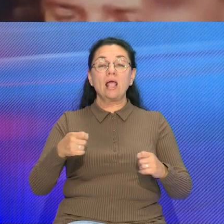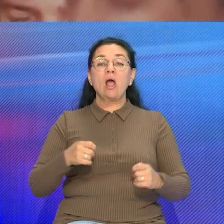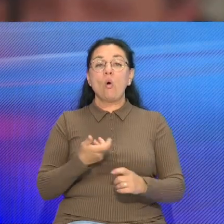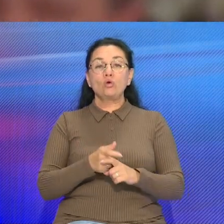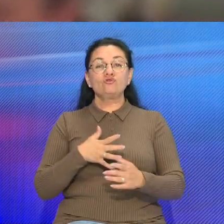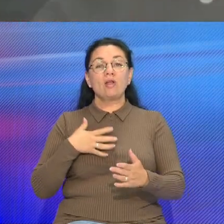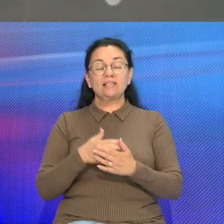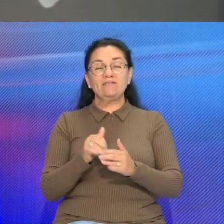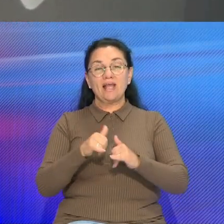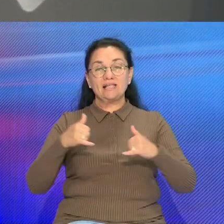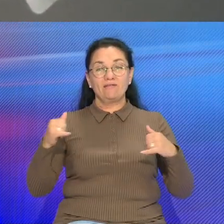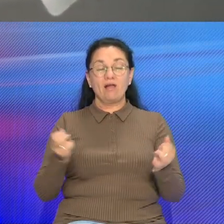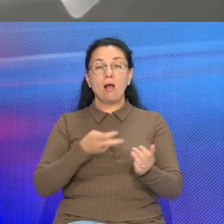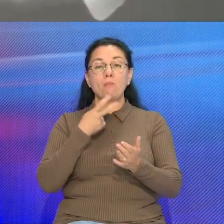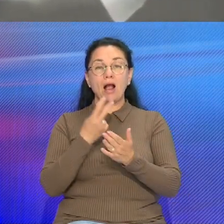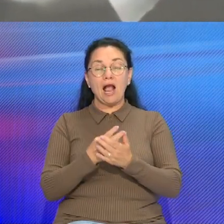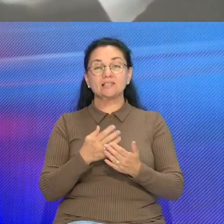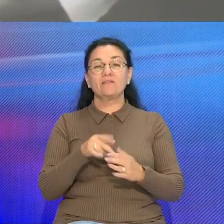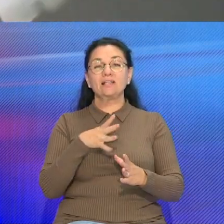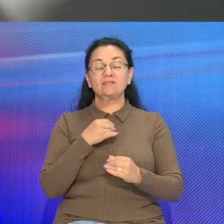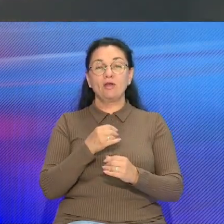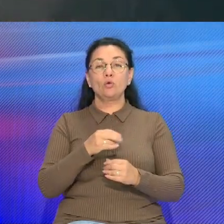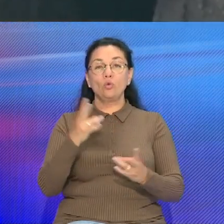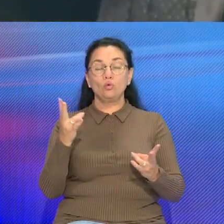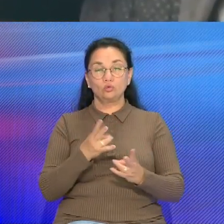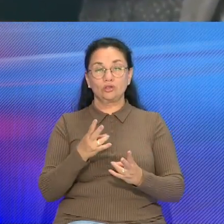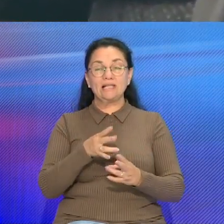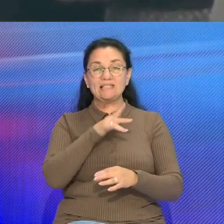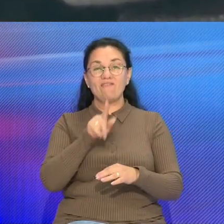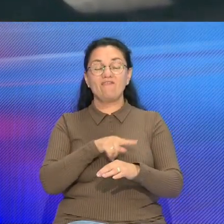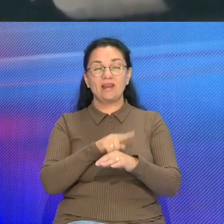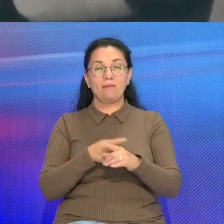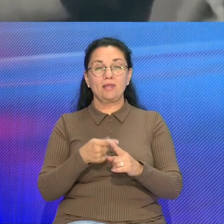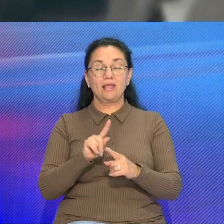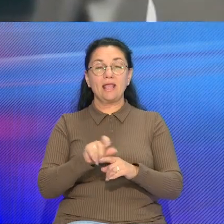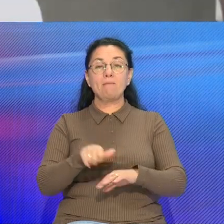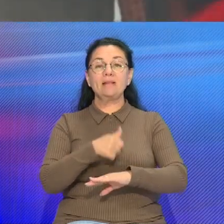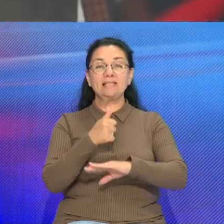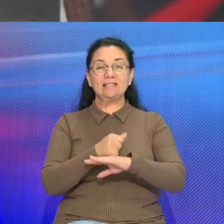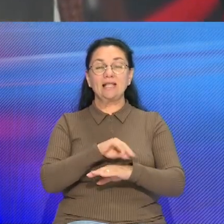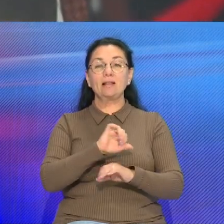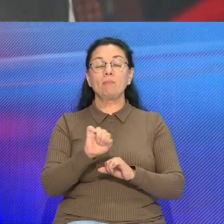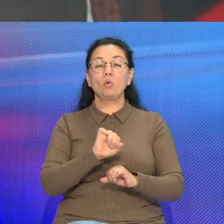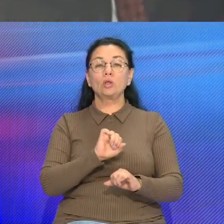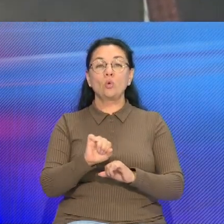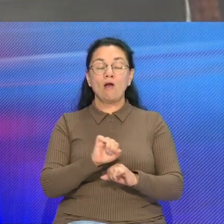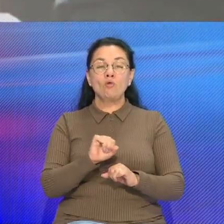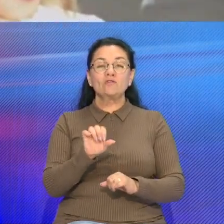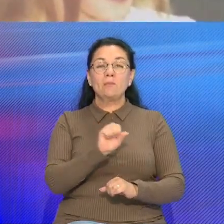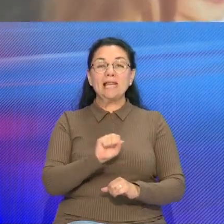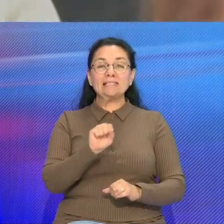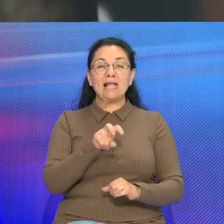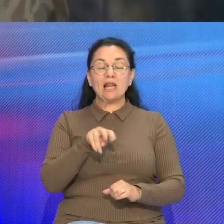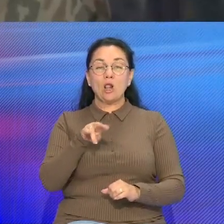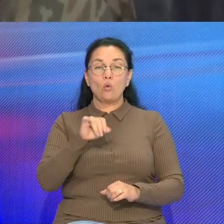И он отлюстровывает дух и потребование часу Институт президентства Беларуси под керовницей Александра Лукашенко выступает